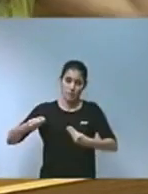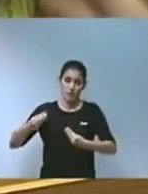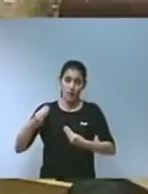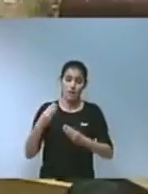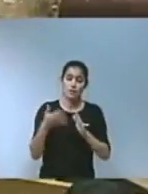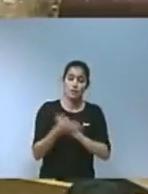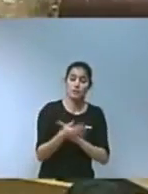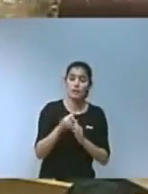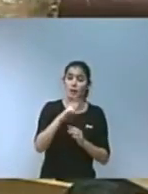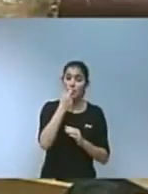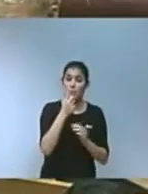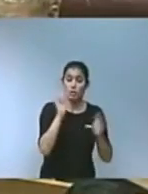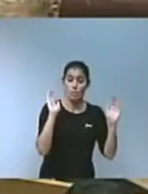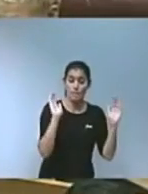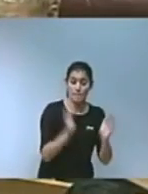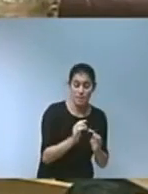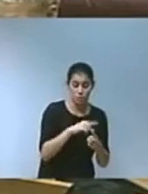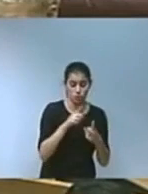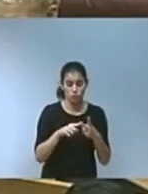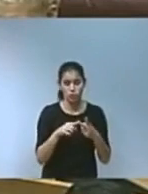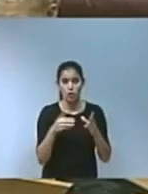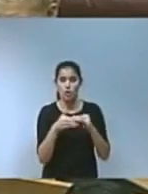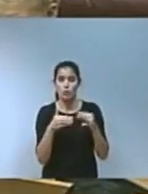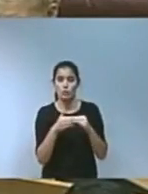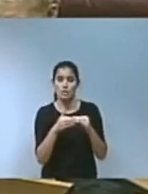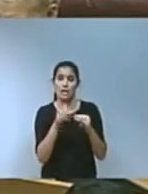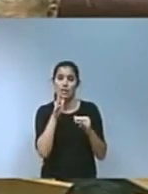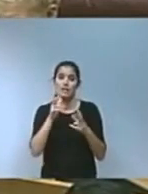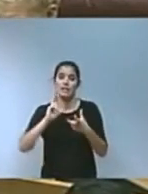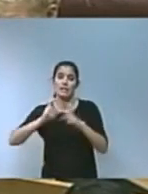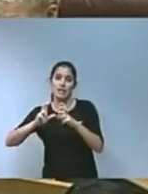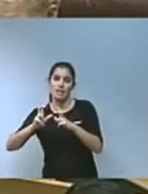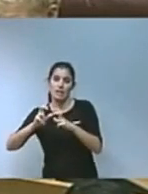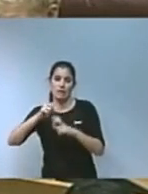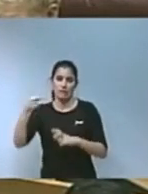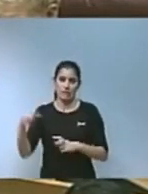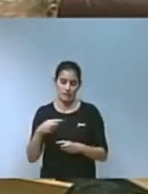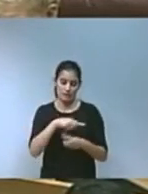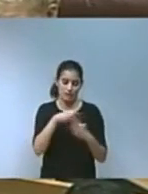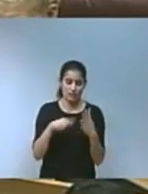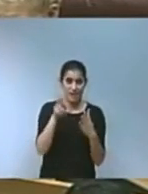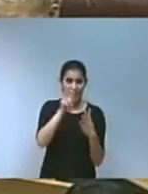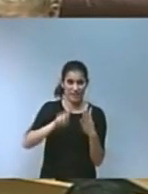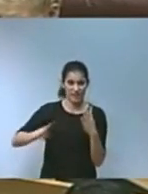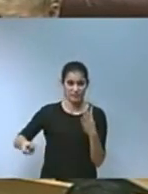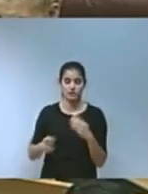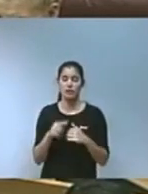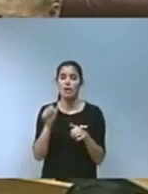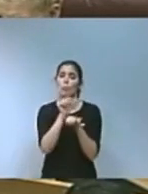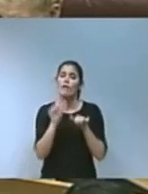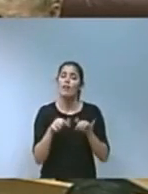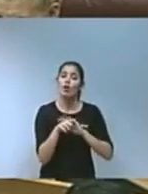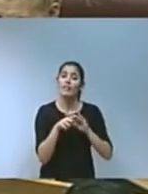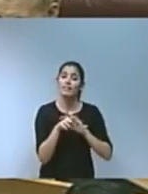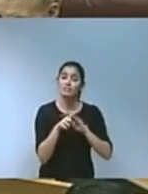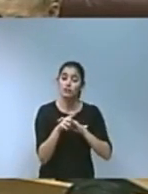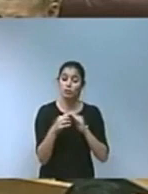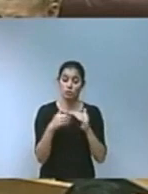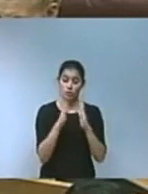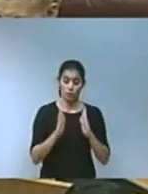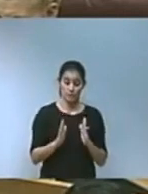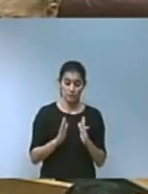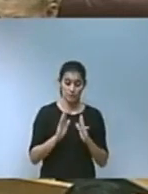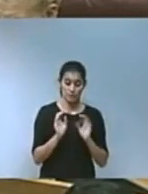reutilització abans que reciclat i resta. Cal demostrar que un model de gestió de residus domèstics sense